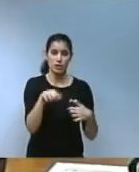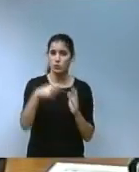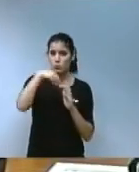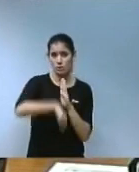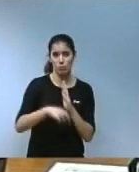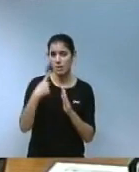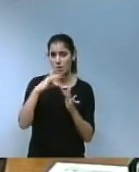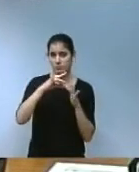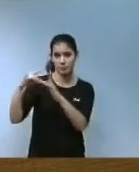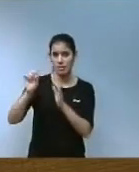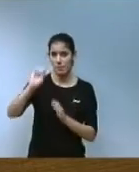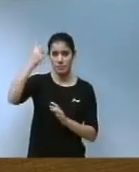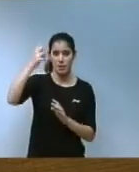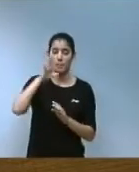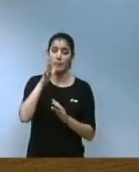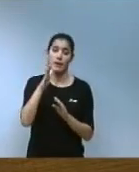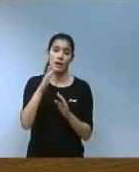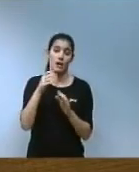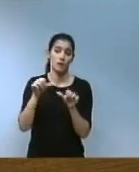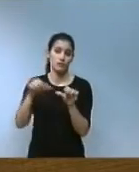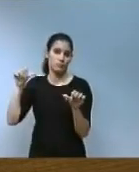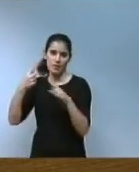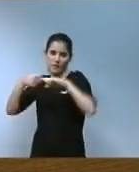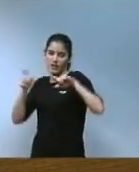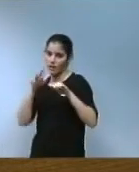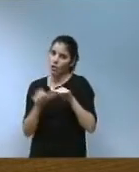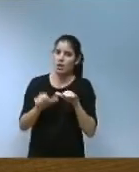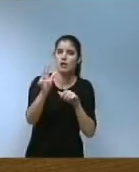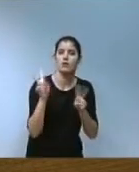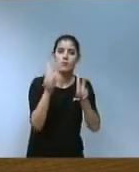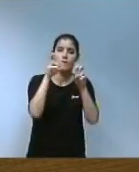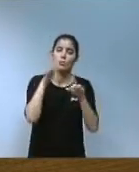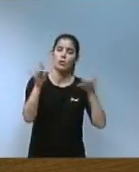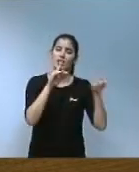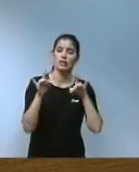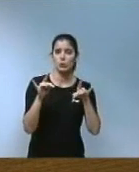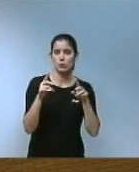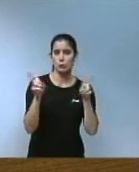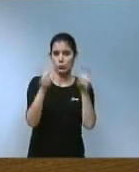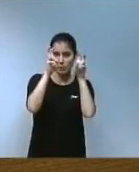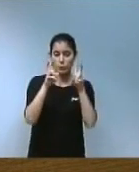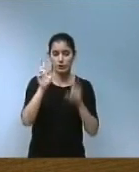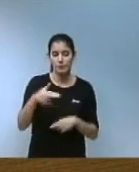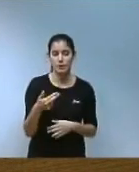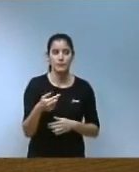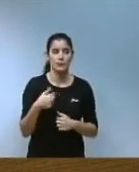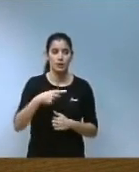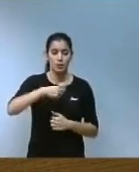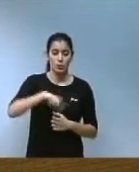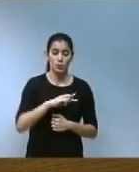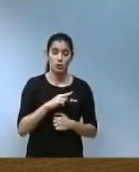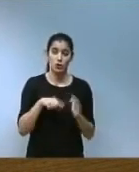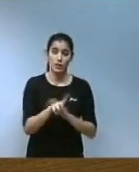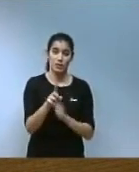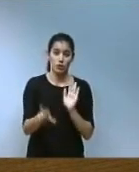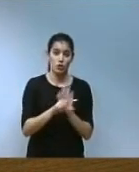suposa un abans i un després en la regulació i foment de les zones industrials del nostre territori. En el desenvolupament de la llei vam aprovar